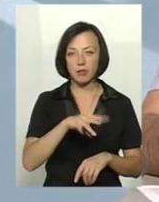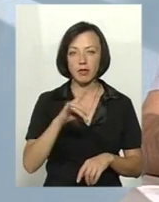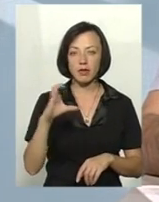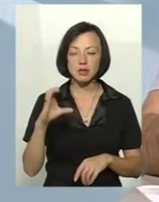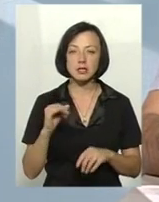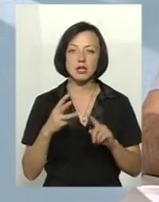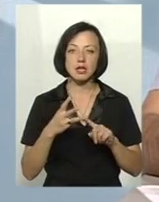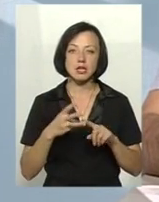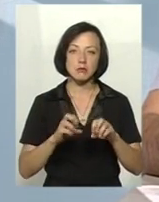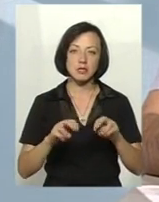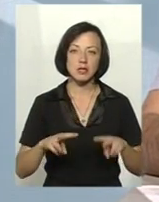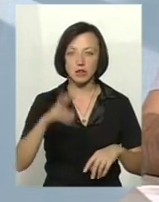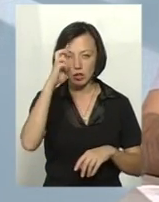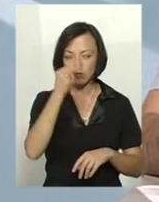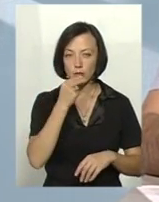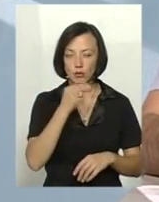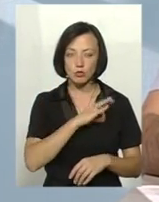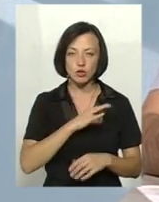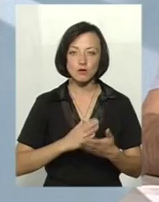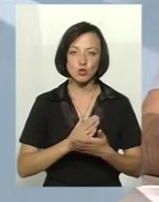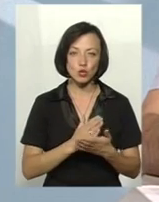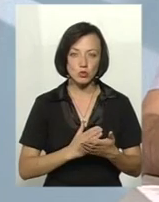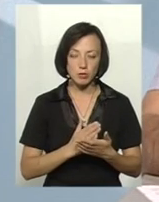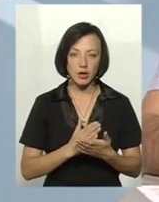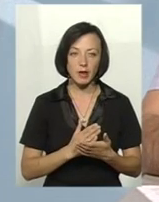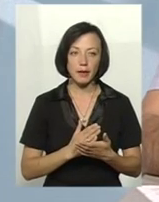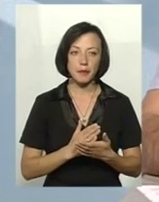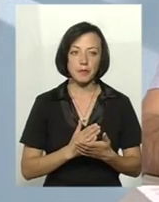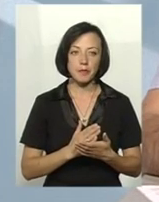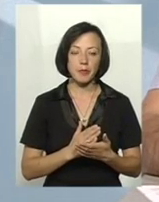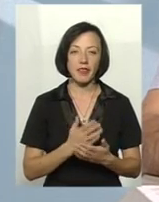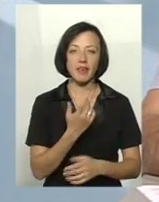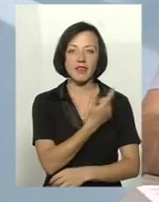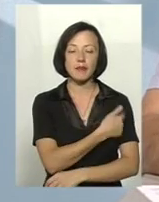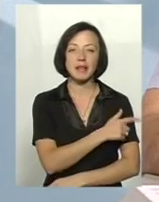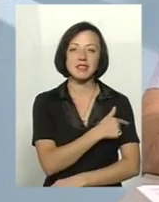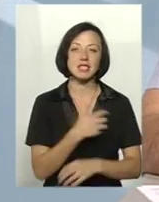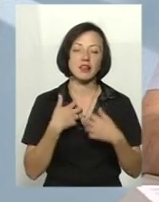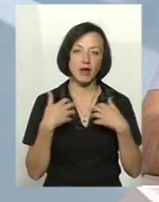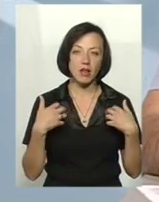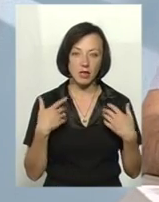ситуацій, і спеціалісти Держпродспоживслужби, фахівці ветеринарної медицини.